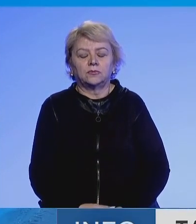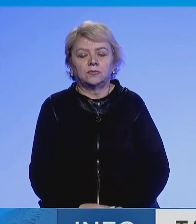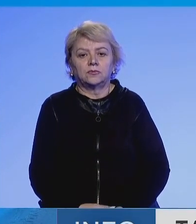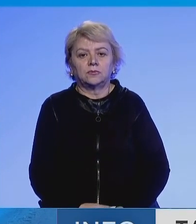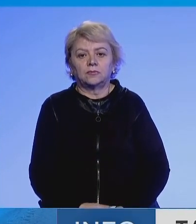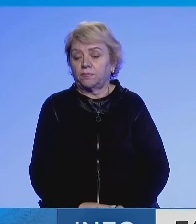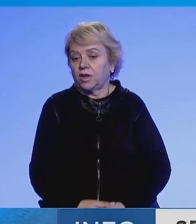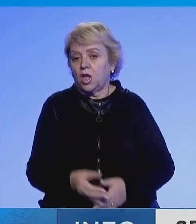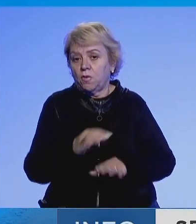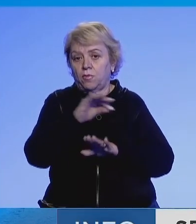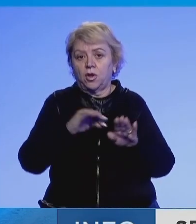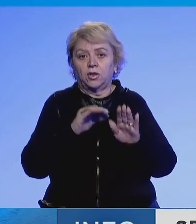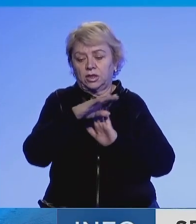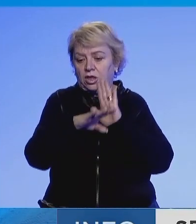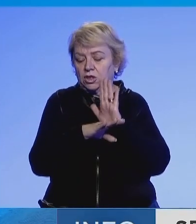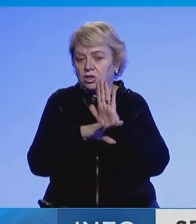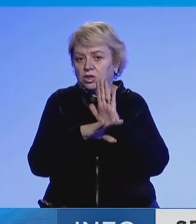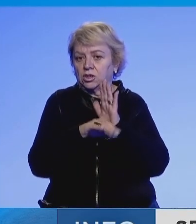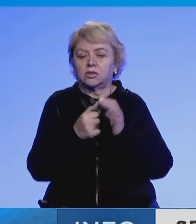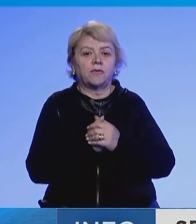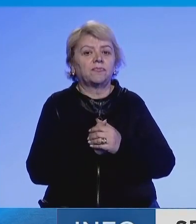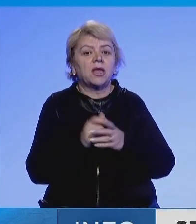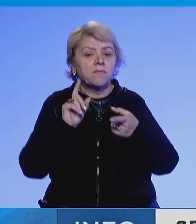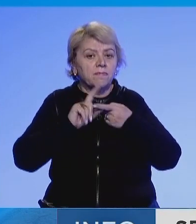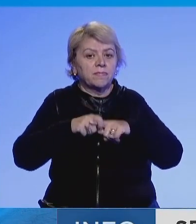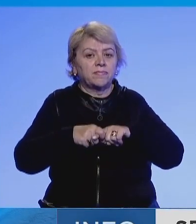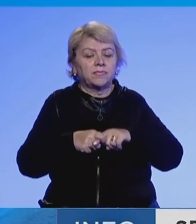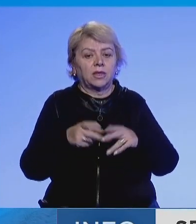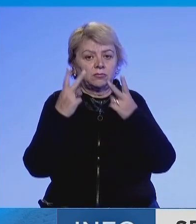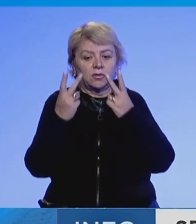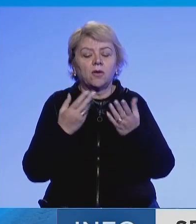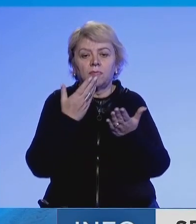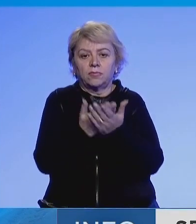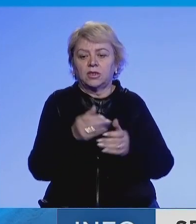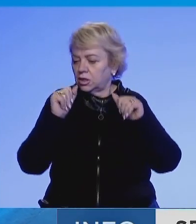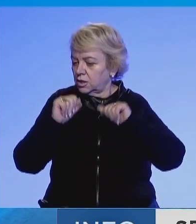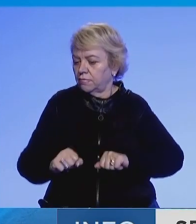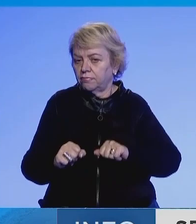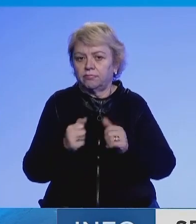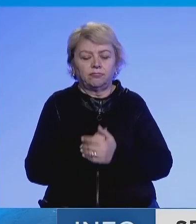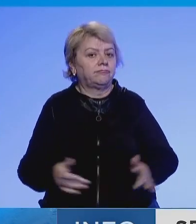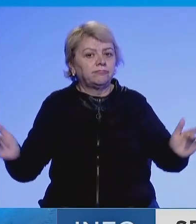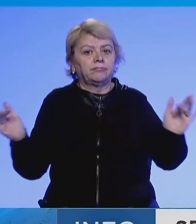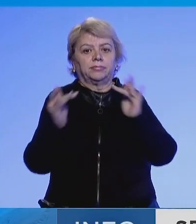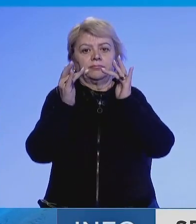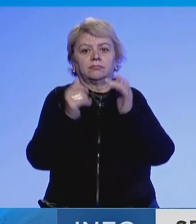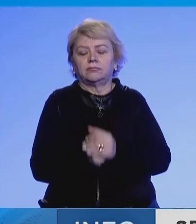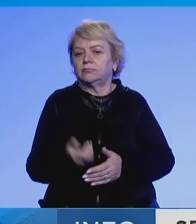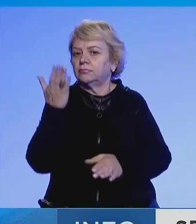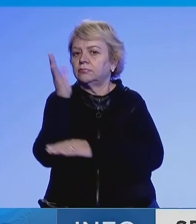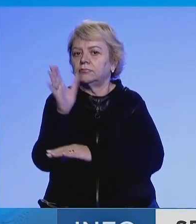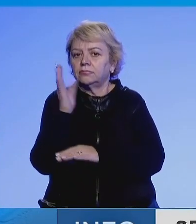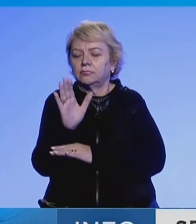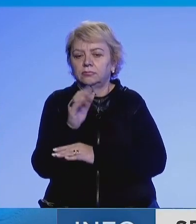Pre e kligi për masate përkoshme të produkteve themelore i propozuar nga qeveria ka përplasur sot pozitën dhe opozitën